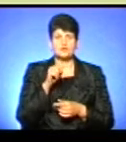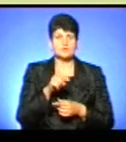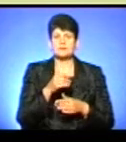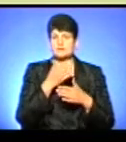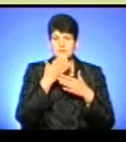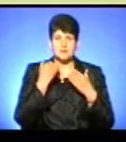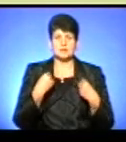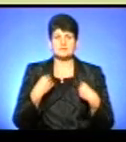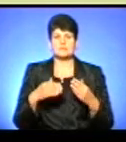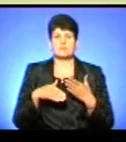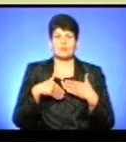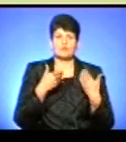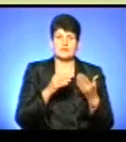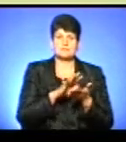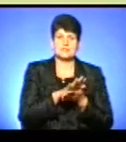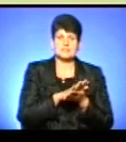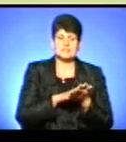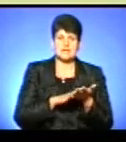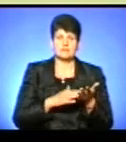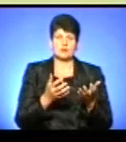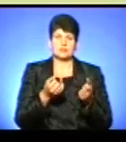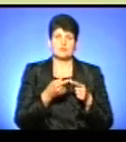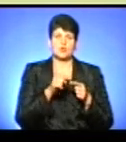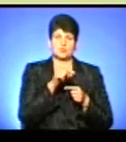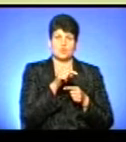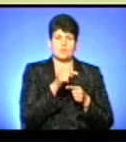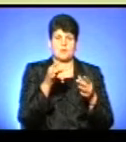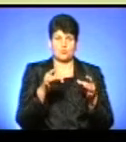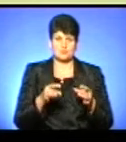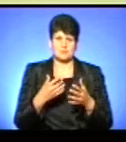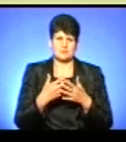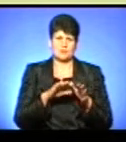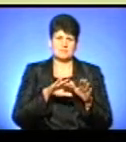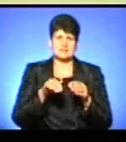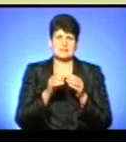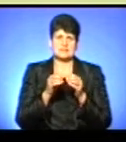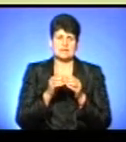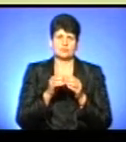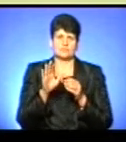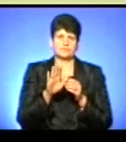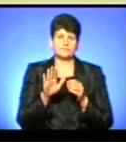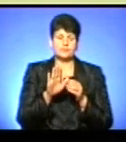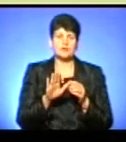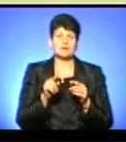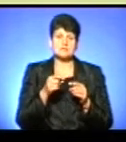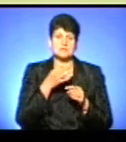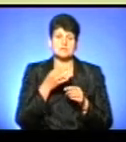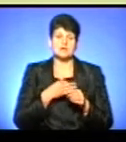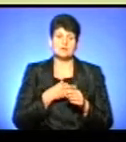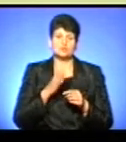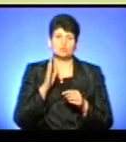немає, нам запропонували написати заяву на отримання цього пакуночка. Орієнтовно після 10-го числа сказали, що будуть